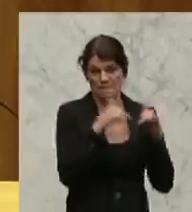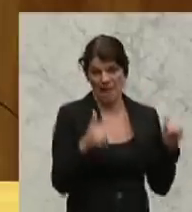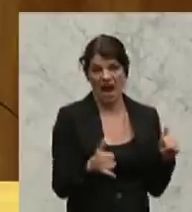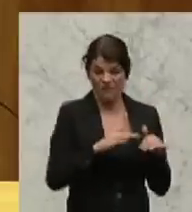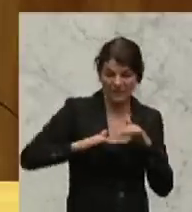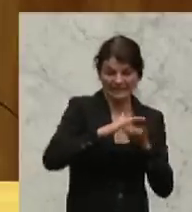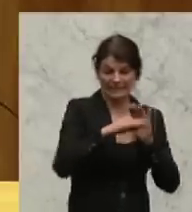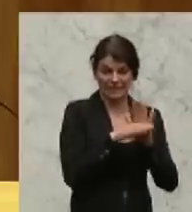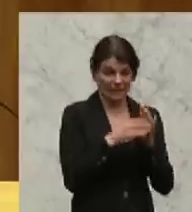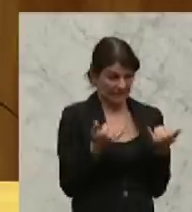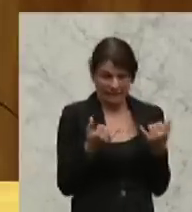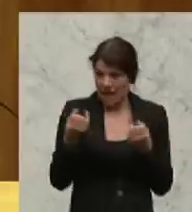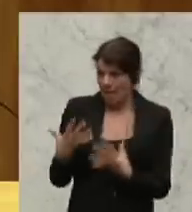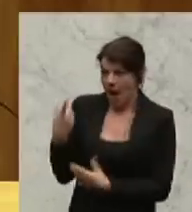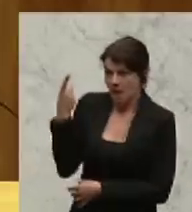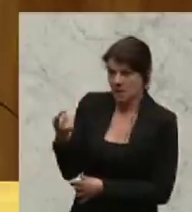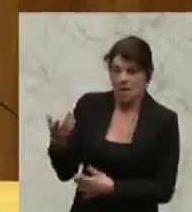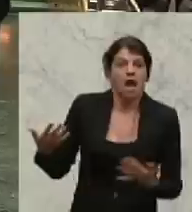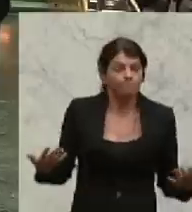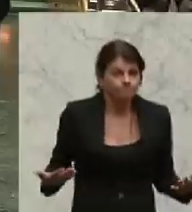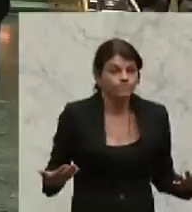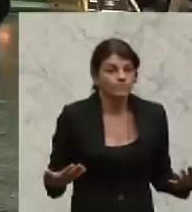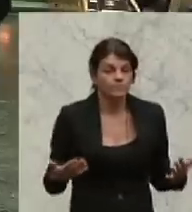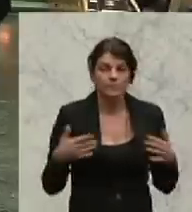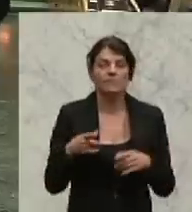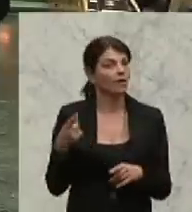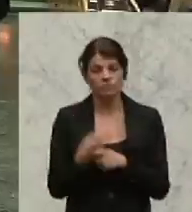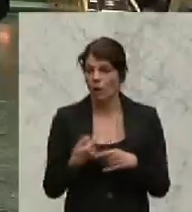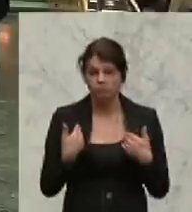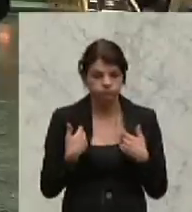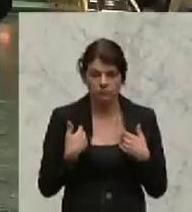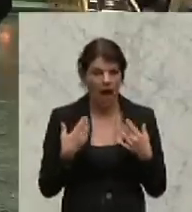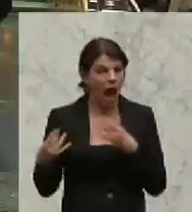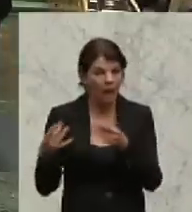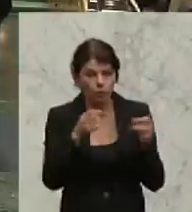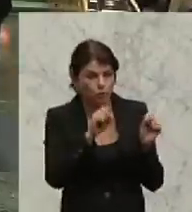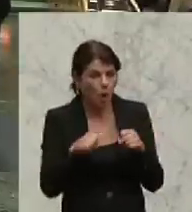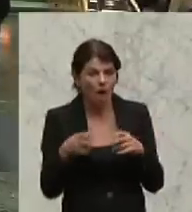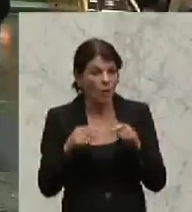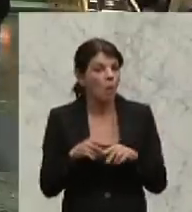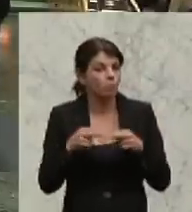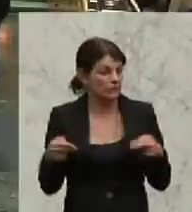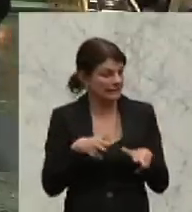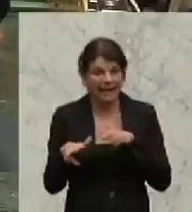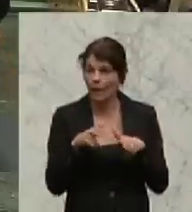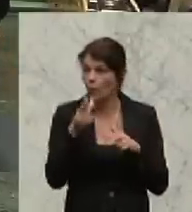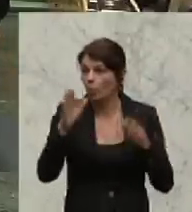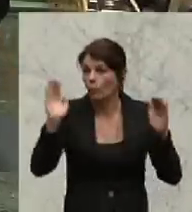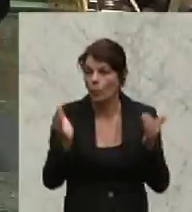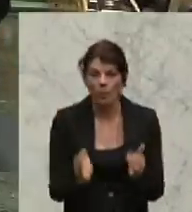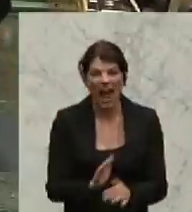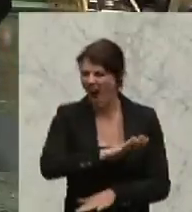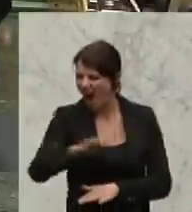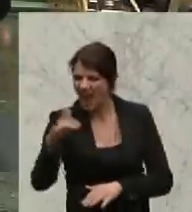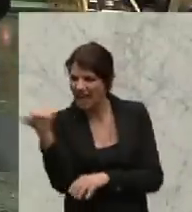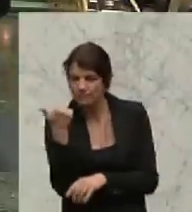was jetzt passiert, das, was jetzt passiert, schränkt die Handlungsmöglichkeit der Bundesregierung ein. Das sagen alle Experten, das sagen